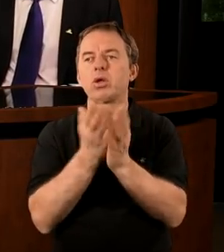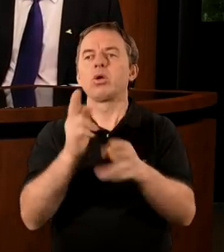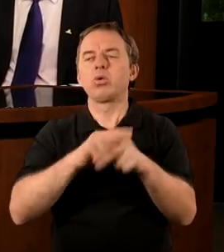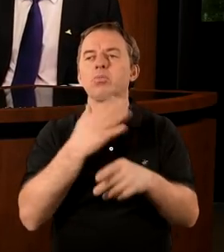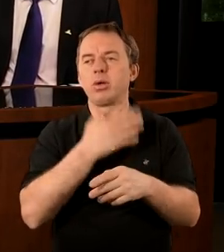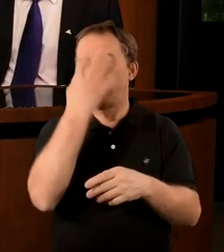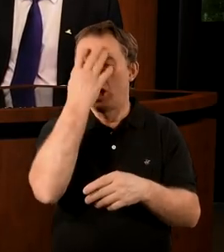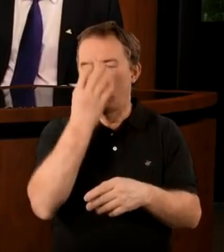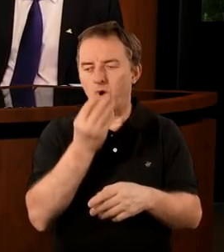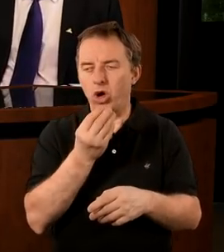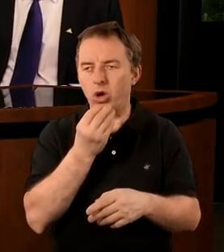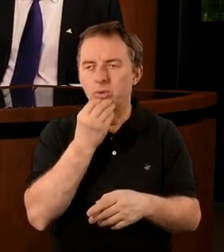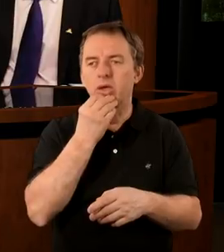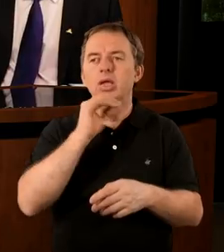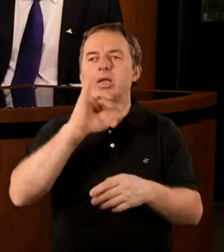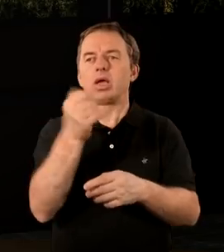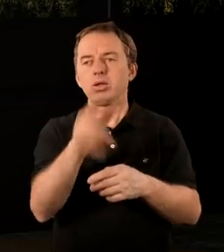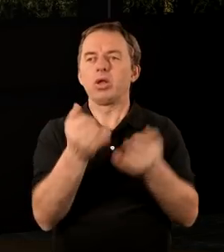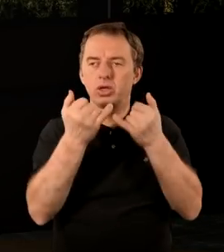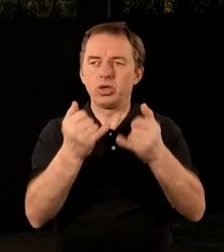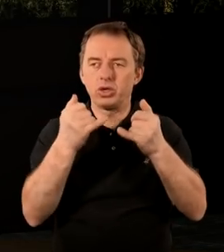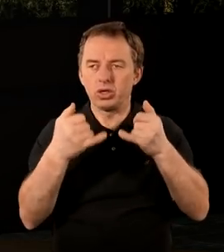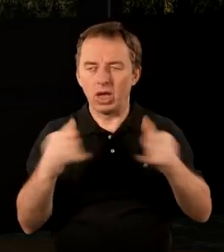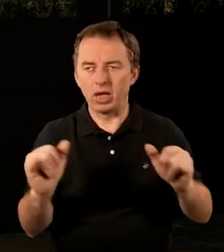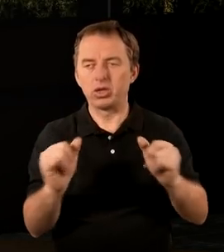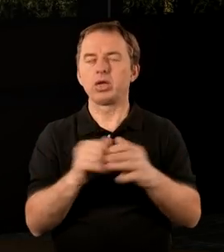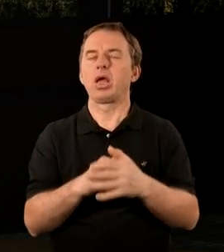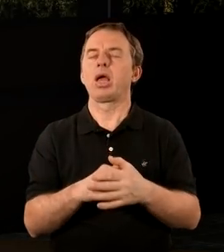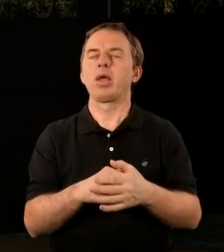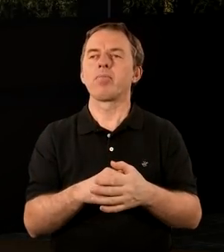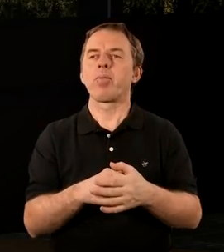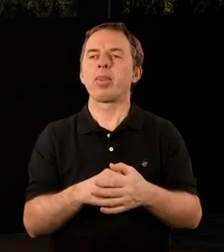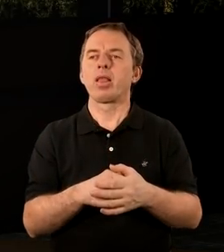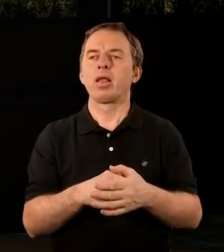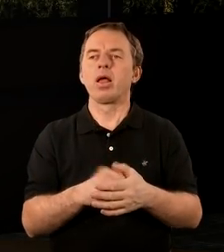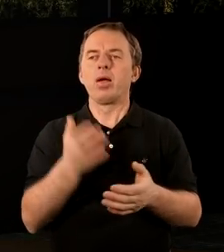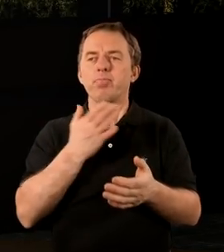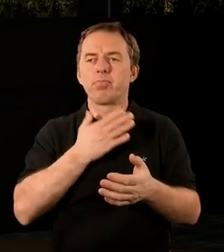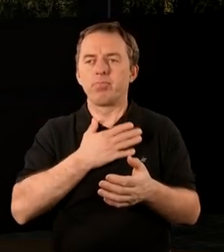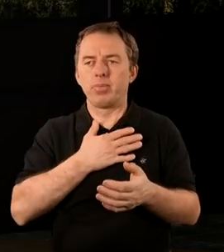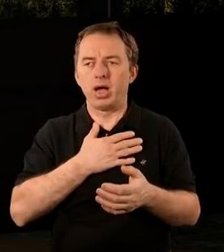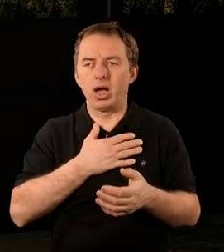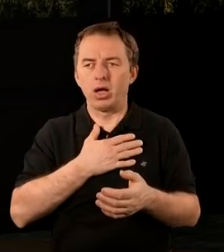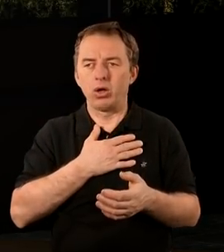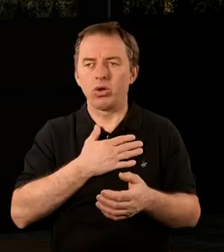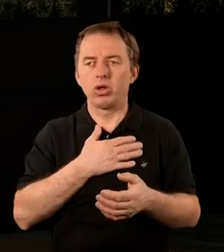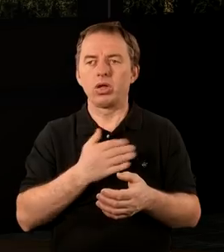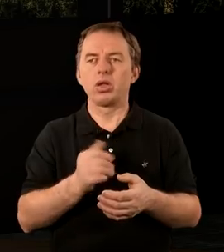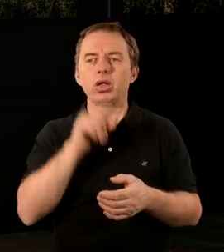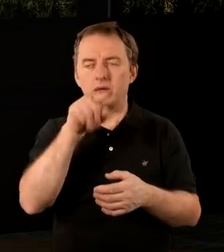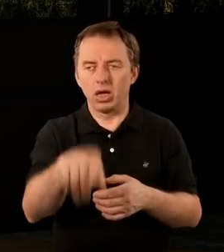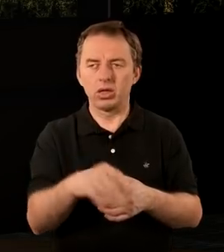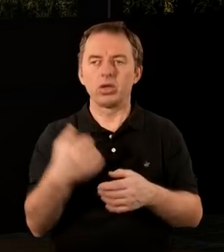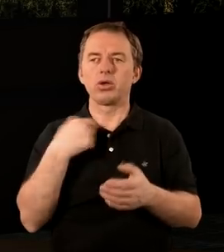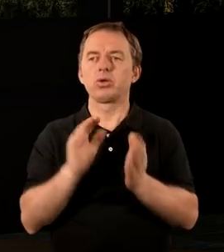dopiero mamy ten obraz pełny tego, dlaczego tak, nie inaczej. Więc mając już pewną wiedzę, jak gdyby,